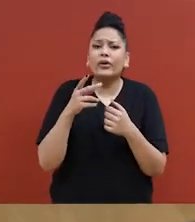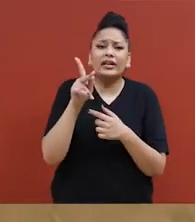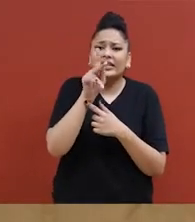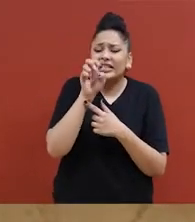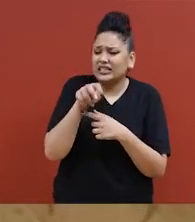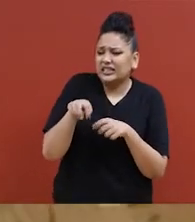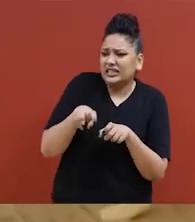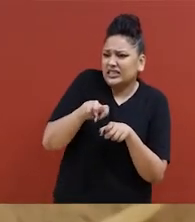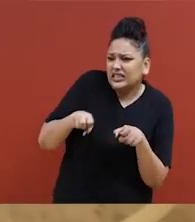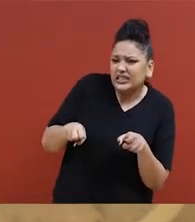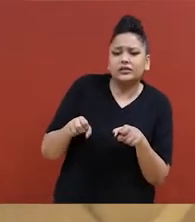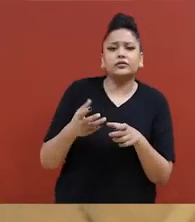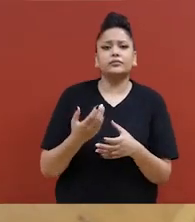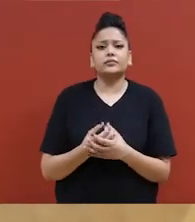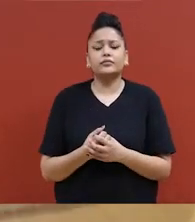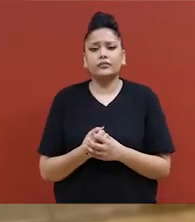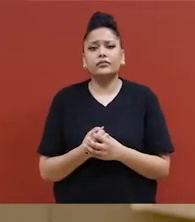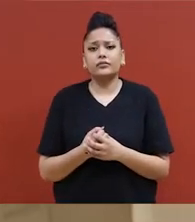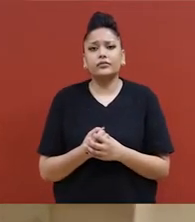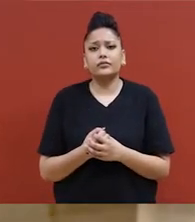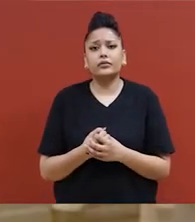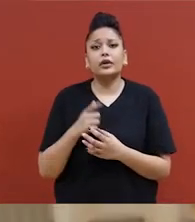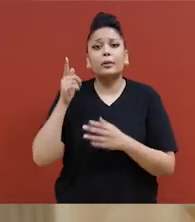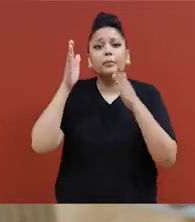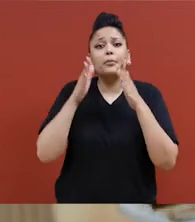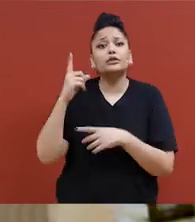ou qui ont roulé sur le pied de l'attaquant.